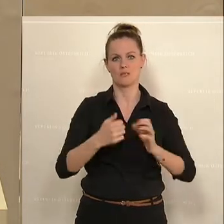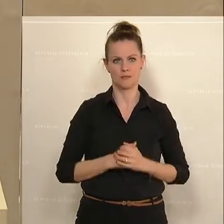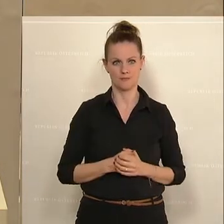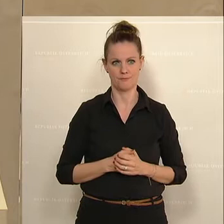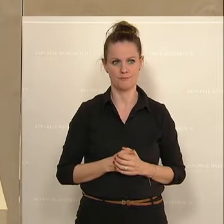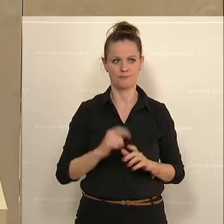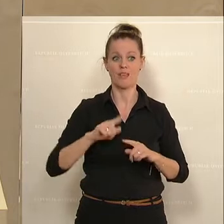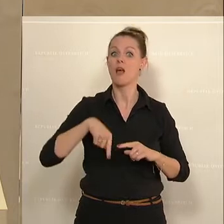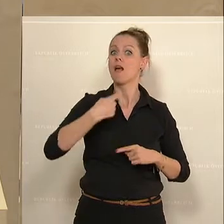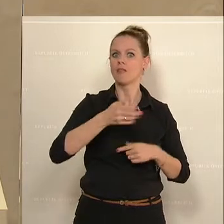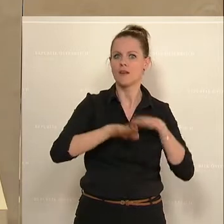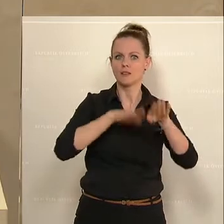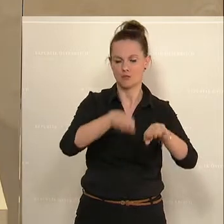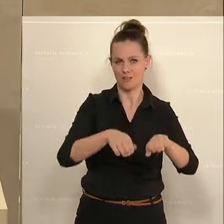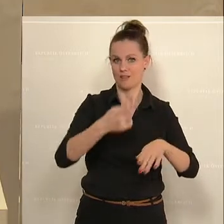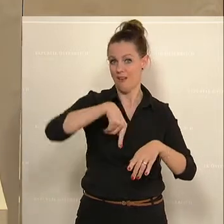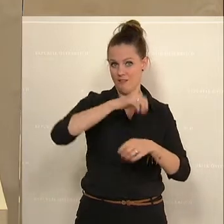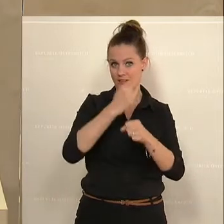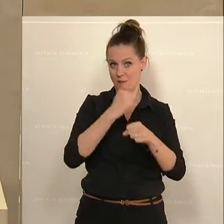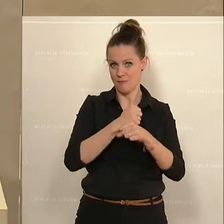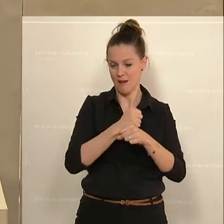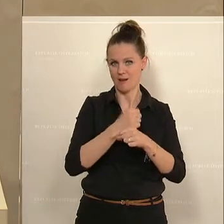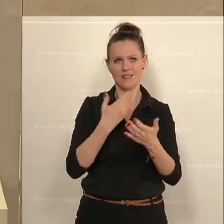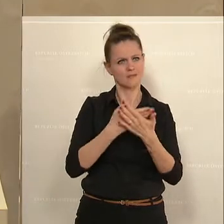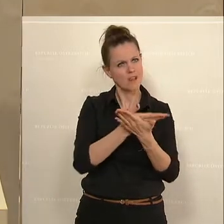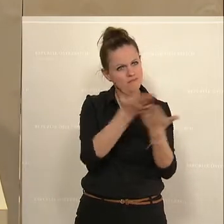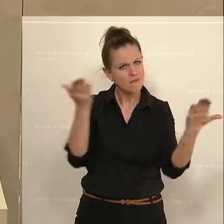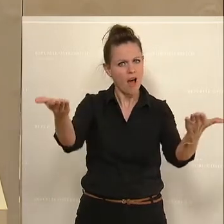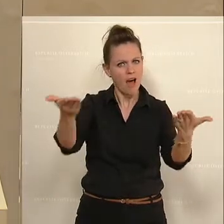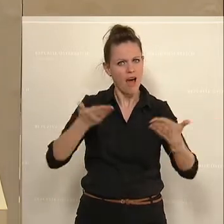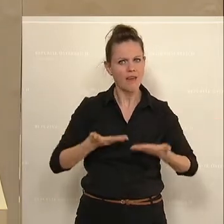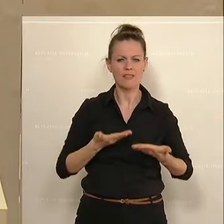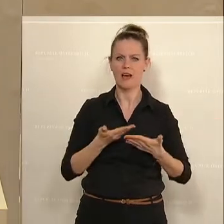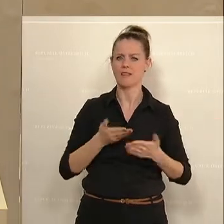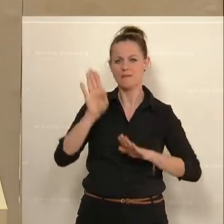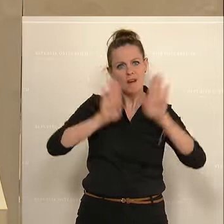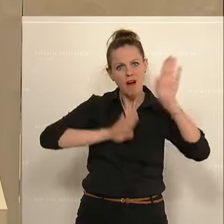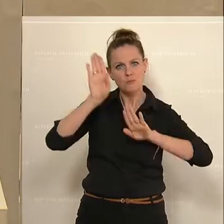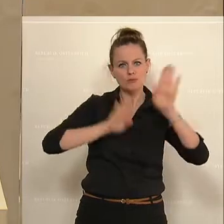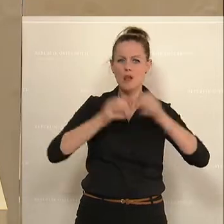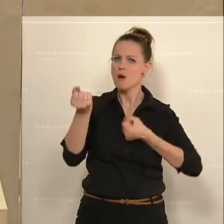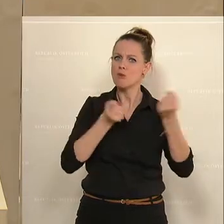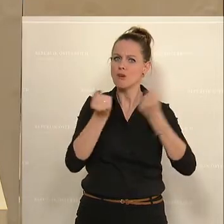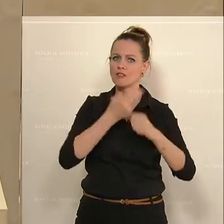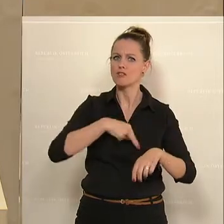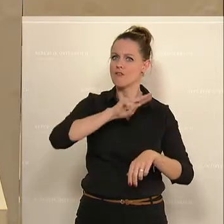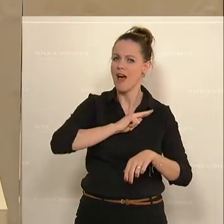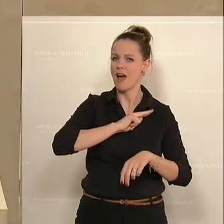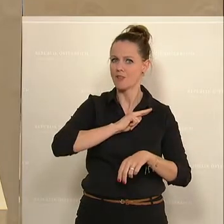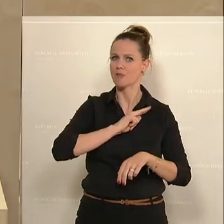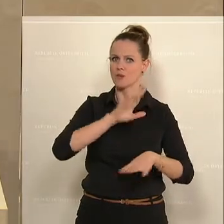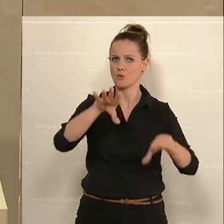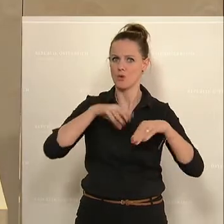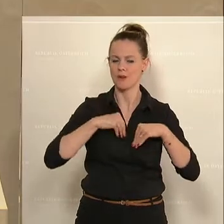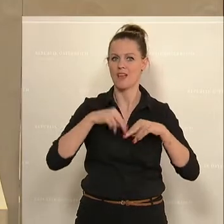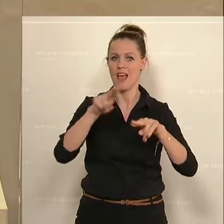Der nächste Schritt, den wir setzen, und da lade ich Sie alle heute ein, mitzustimmen und Ihre politische Verantwortung auch gerecht zu werden, das